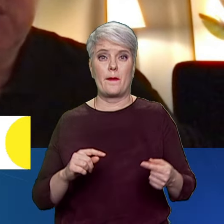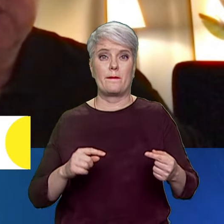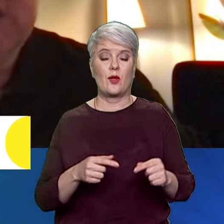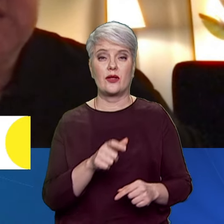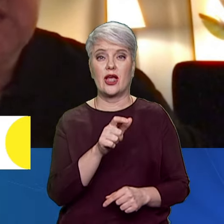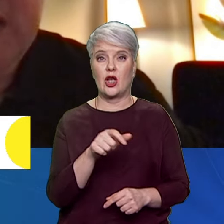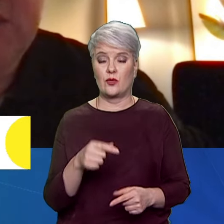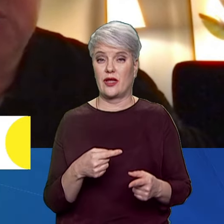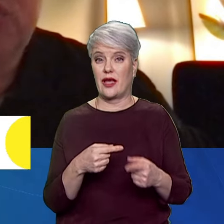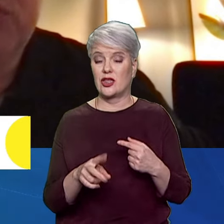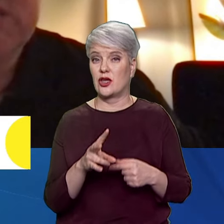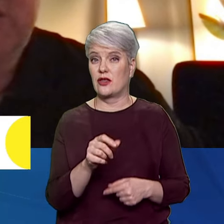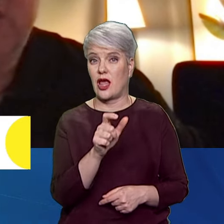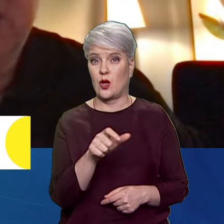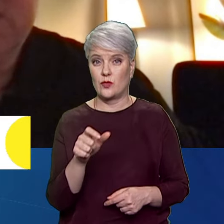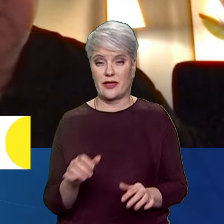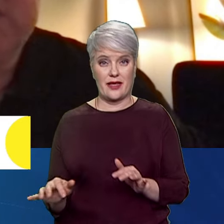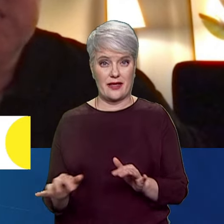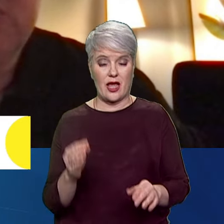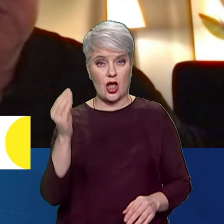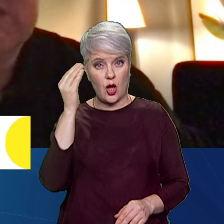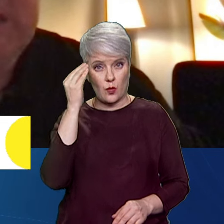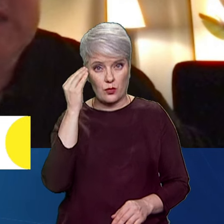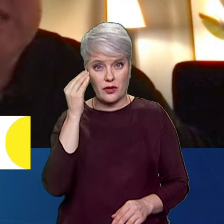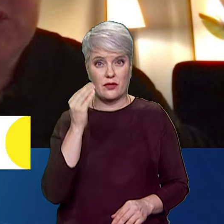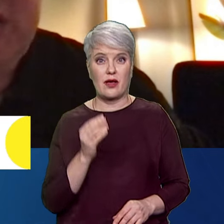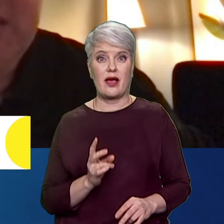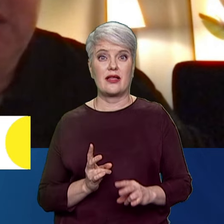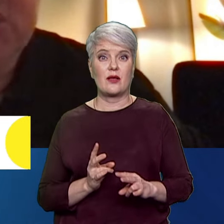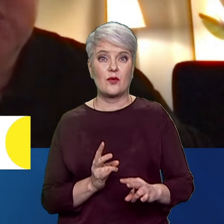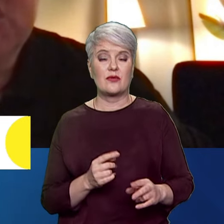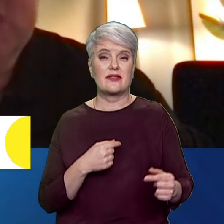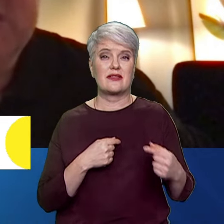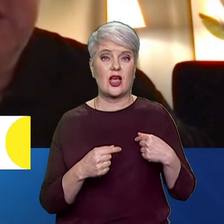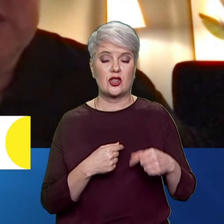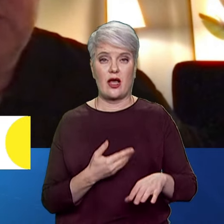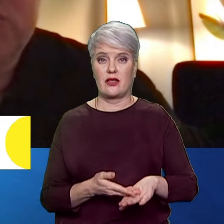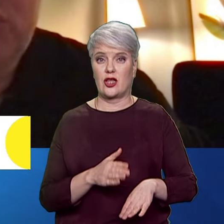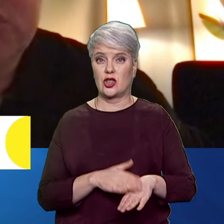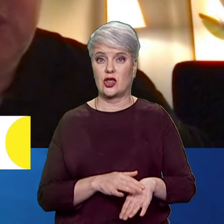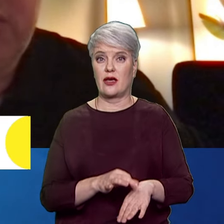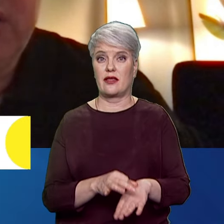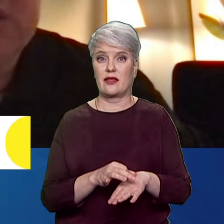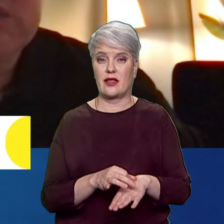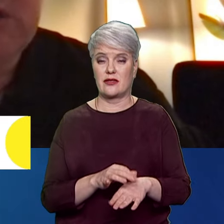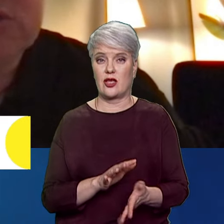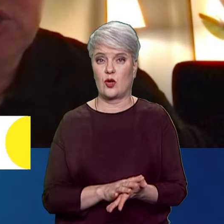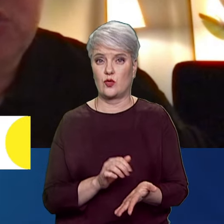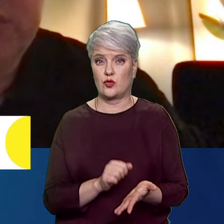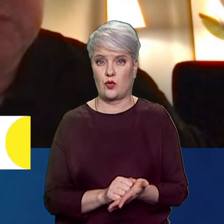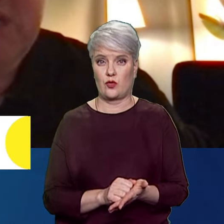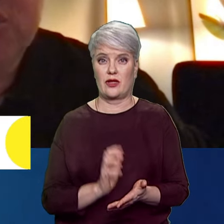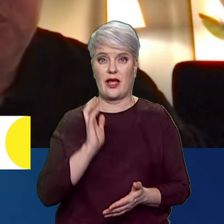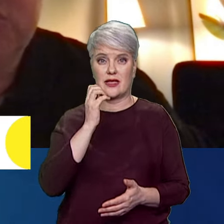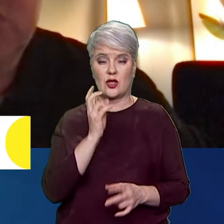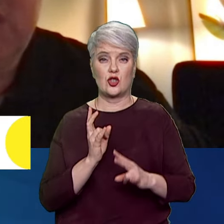інші нелюдські діяння, що умисно заподіють сильних страждань чи тяжких тілесних ушкоджень або серйозної